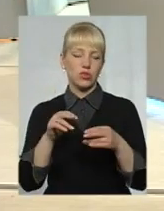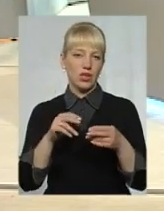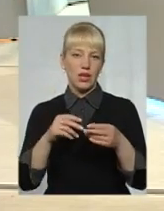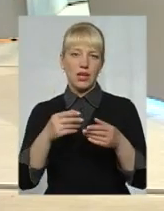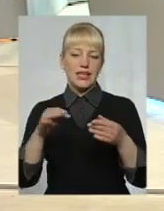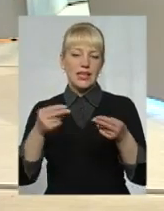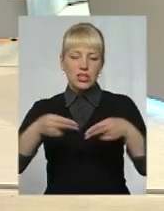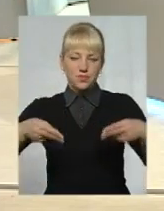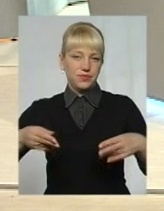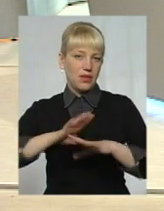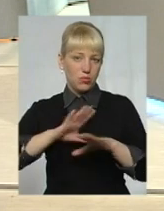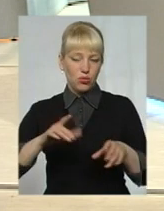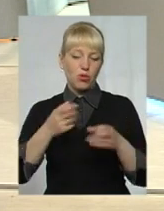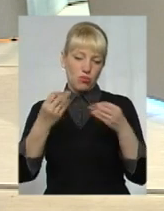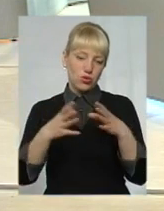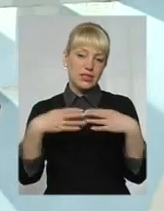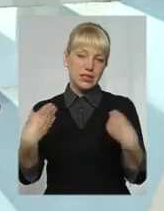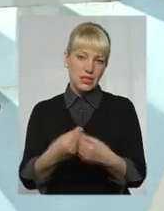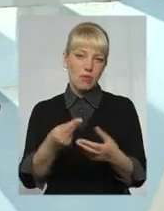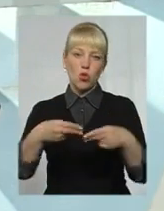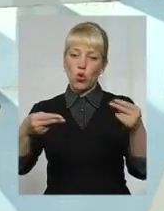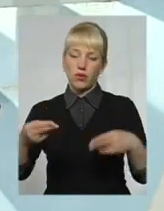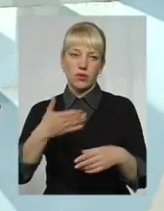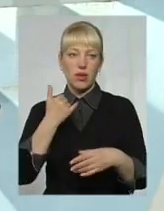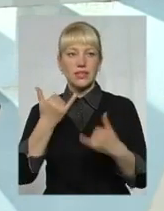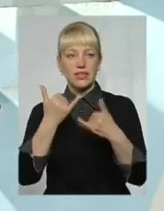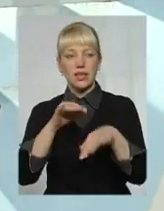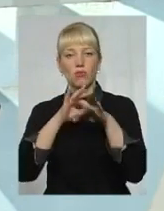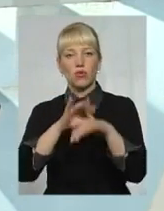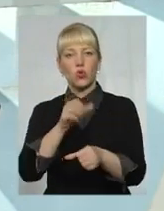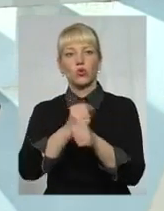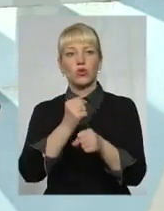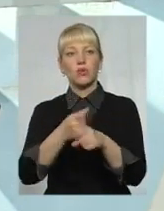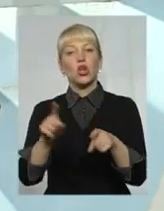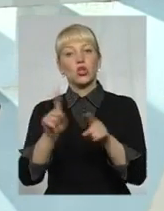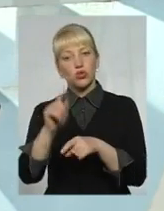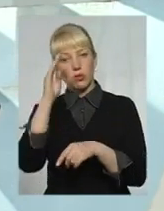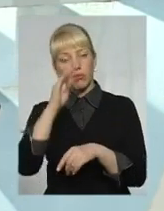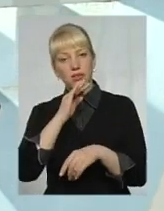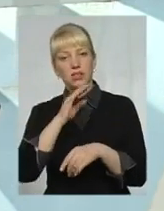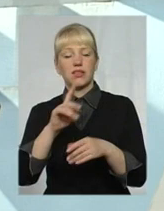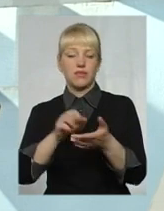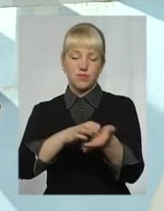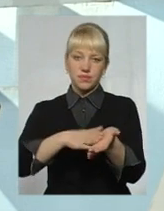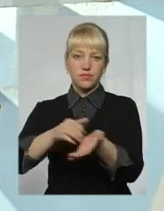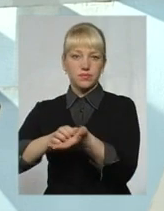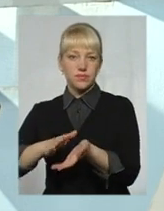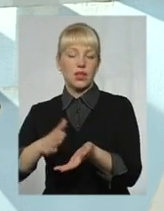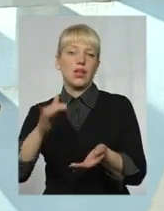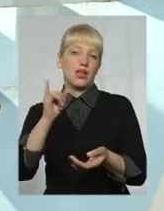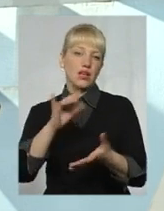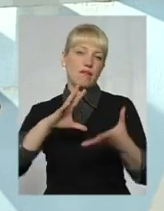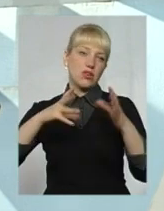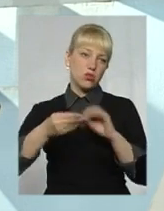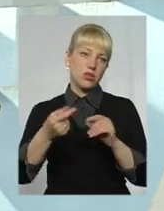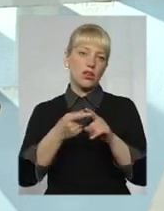в сім'ях, але не реєстрували шлюбу. Зараз у нас проводиться робота, щоб батьків встановлювали батьківство. І як результат, у